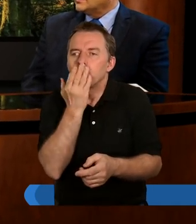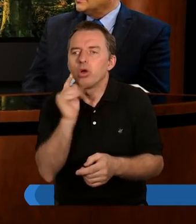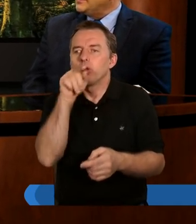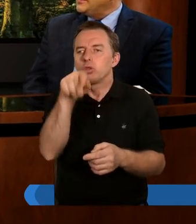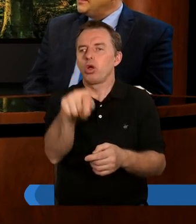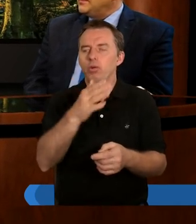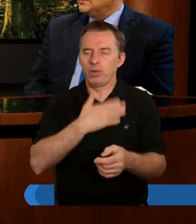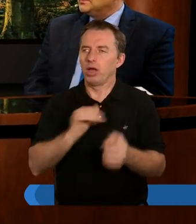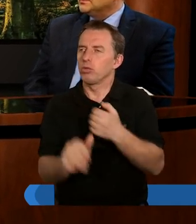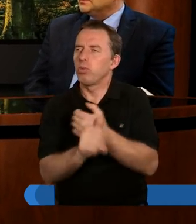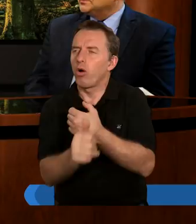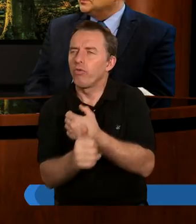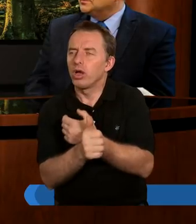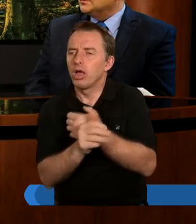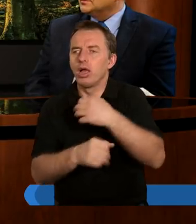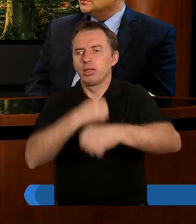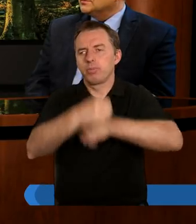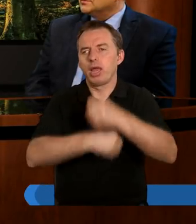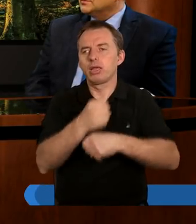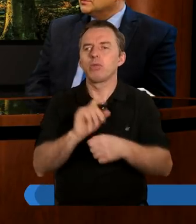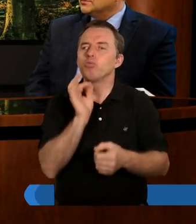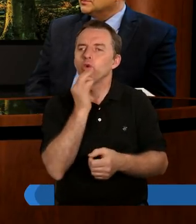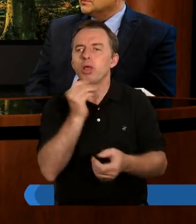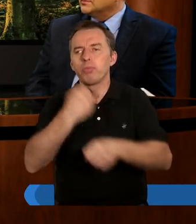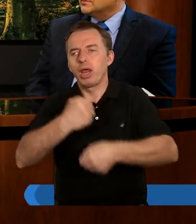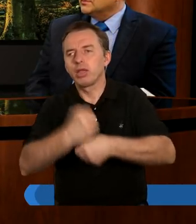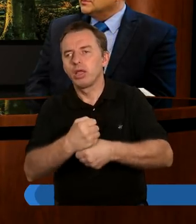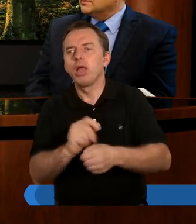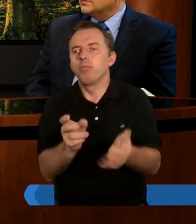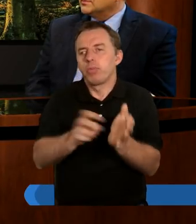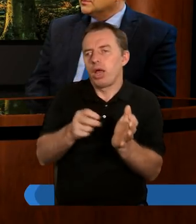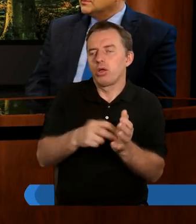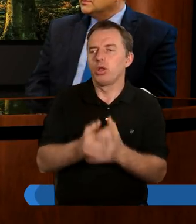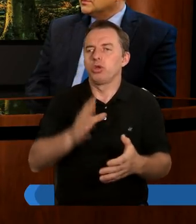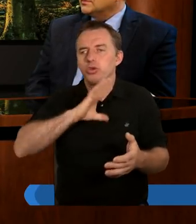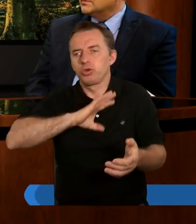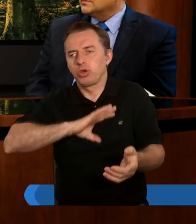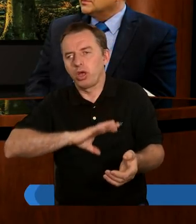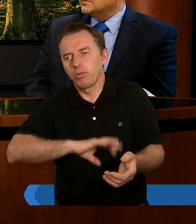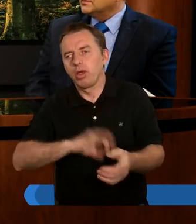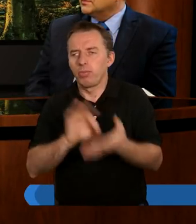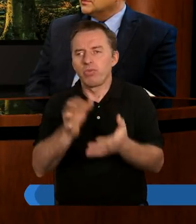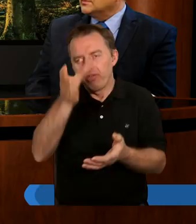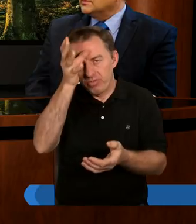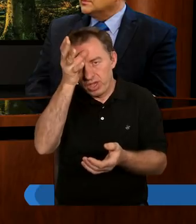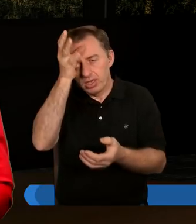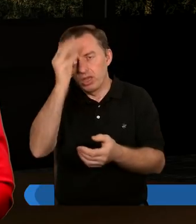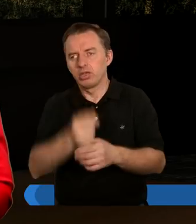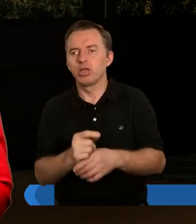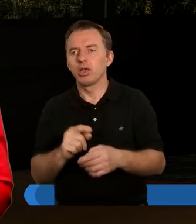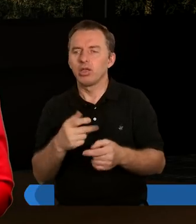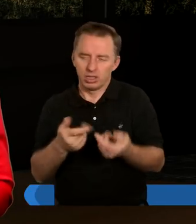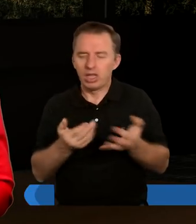mówiąc, to jeżeli mam do czynienia chociażby w pracy z młodymi pracownikami, to czasami brakuje mi cierpliwości do ich niewiedzy, a jednocześnie